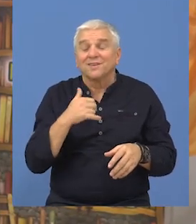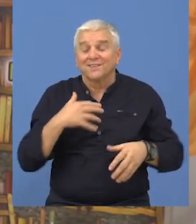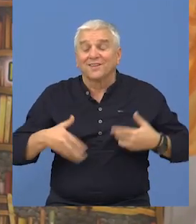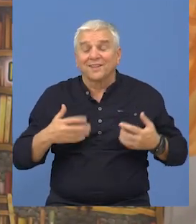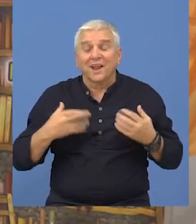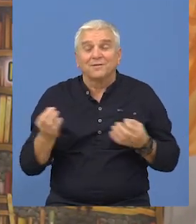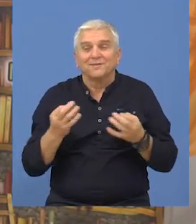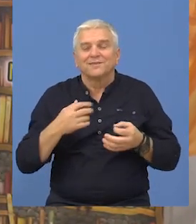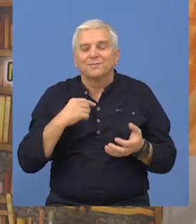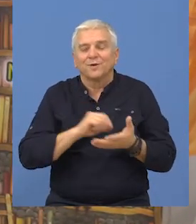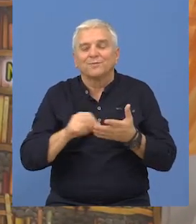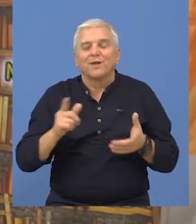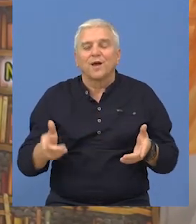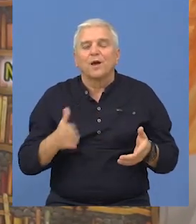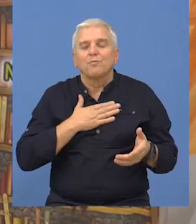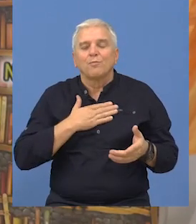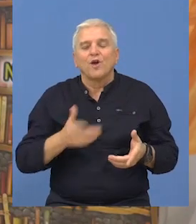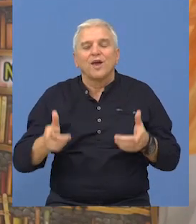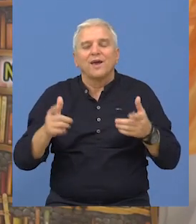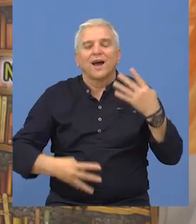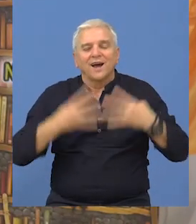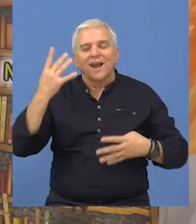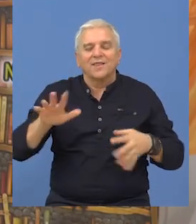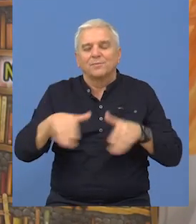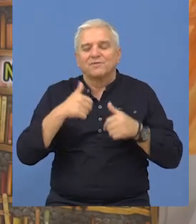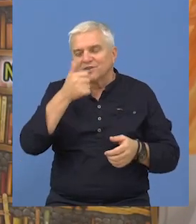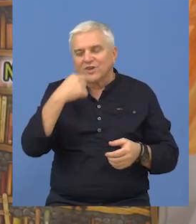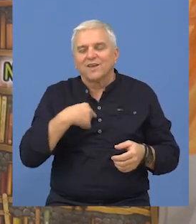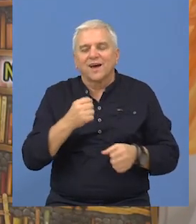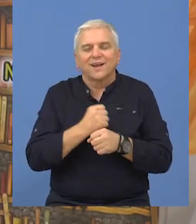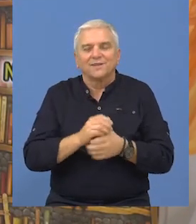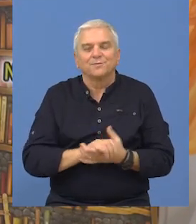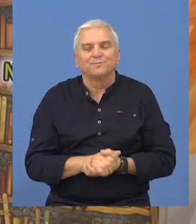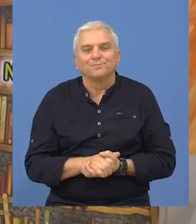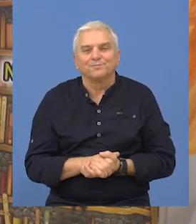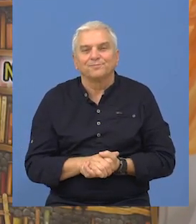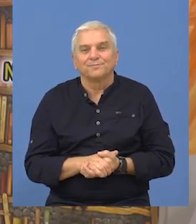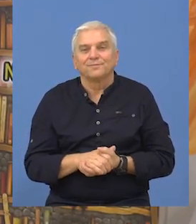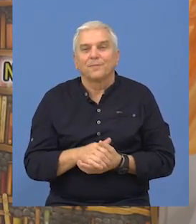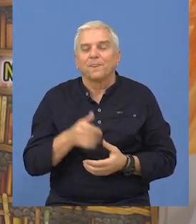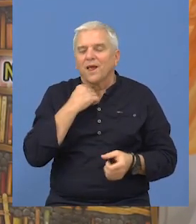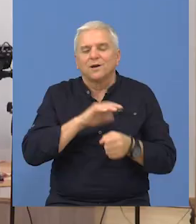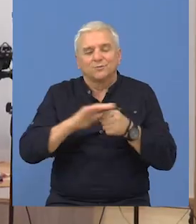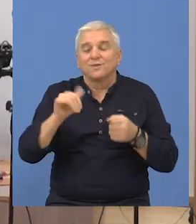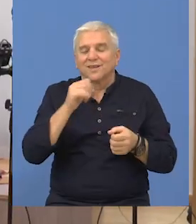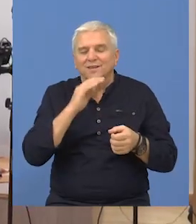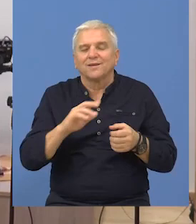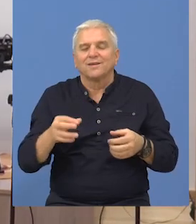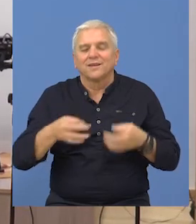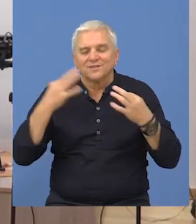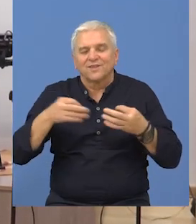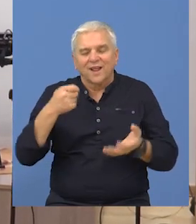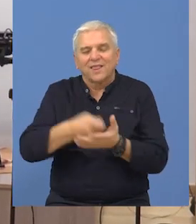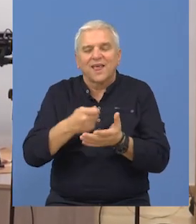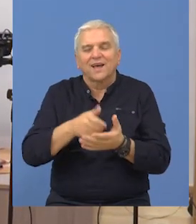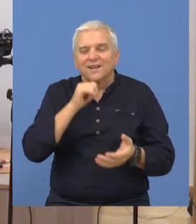drago mi je da moj grad prihvata ono što ja radim, tako da, eto, ispunjava svakako. Svečana